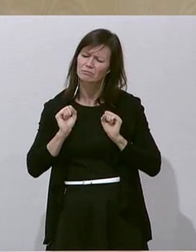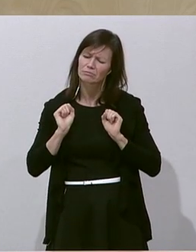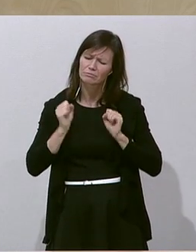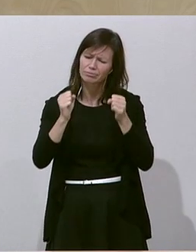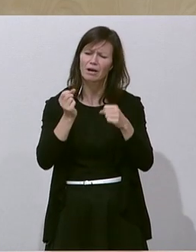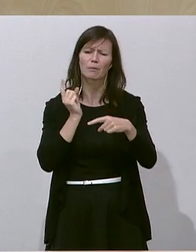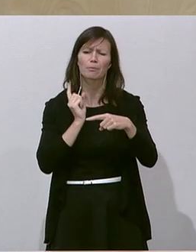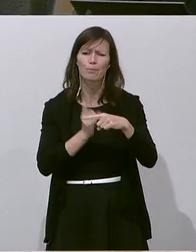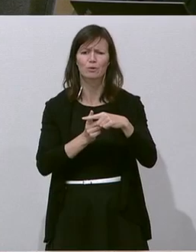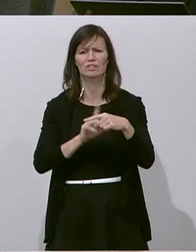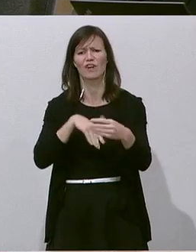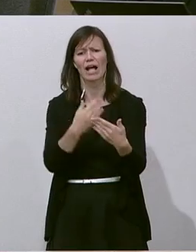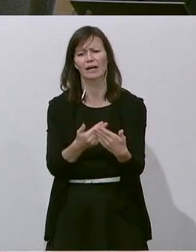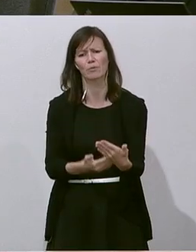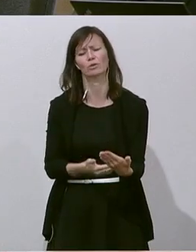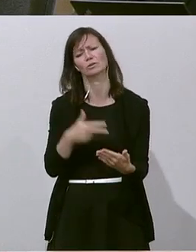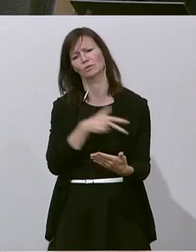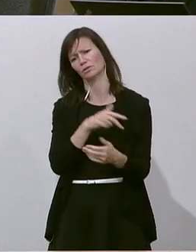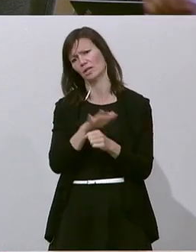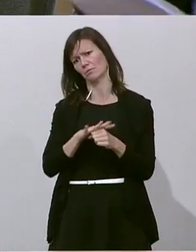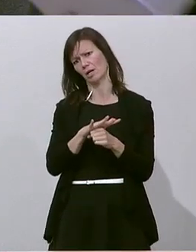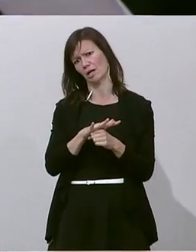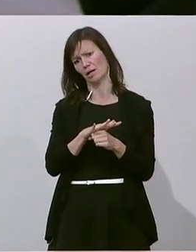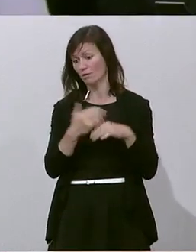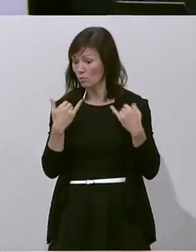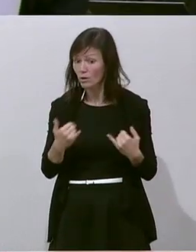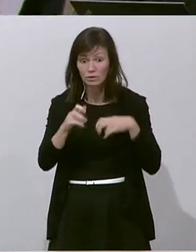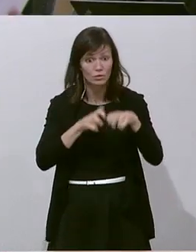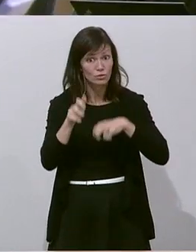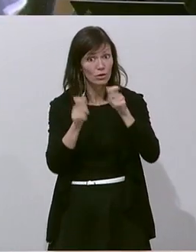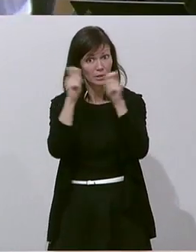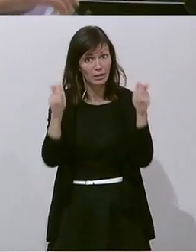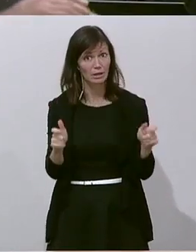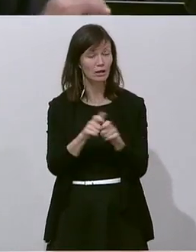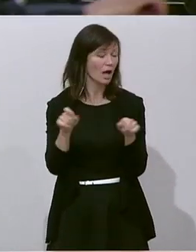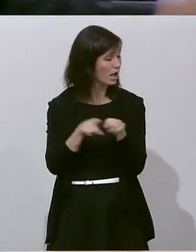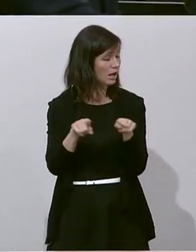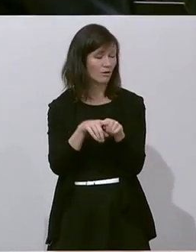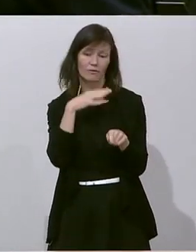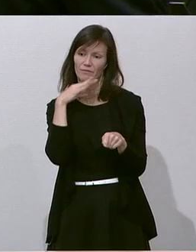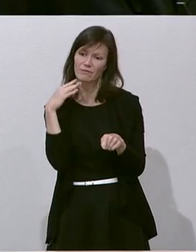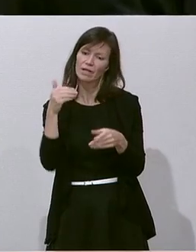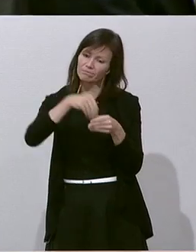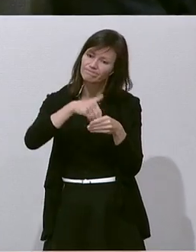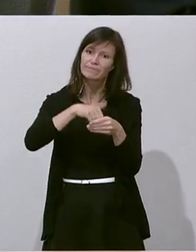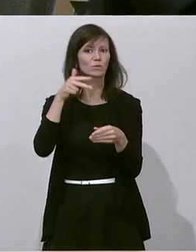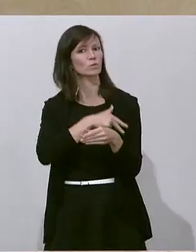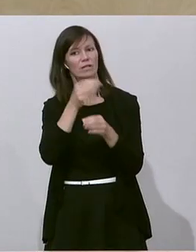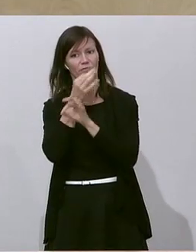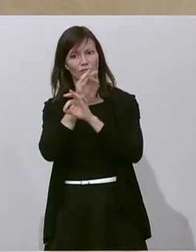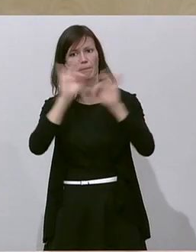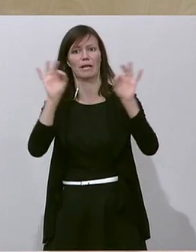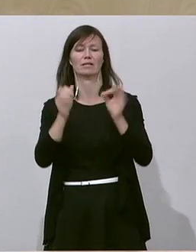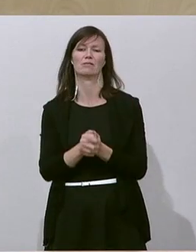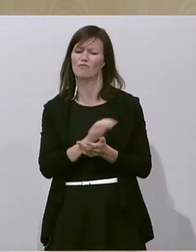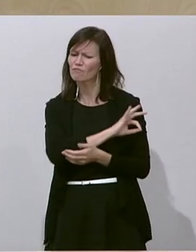das sollte man auch einmal klarstellen. Und auch heute, das Steuerpaket, das wir beschließen, bietet auch wieder sehr viele soziale Verbesserungen für ganz